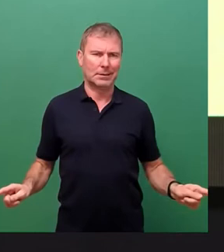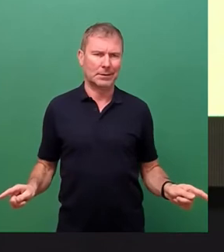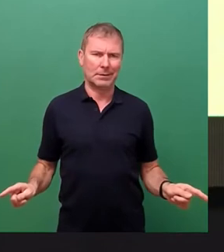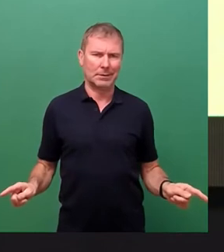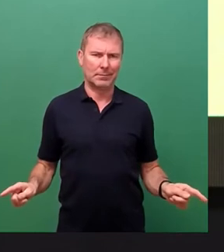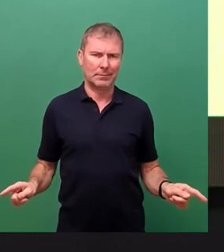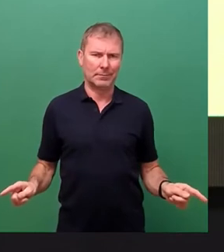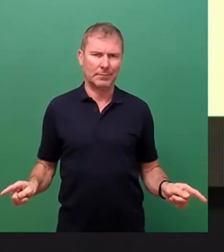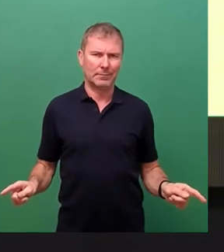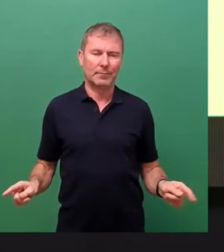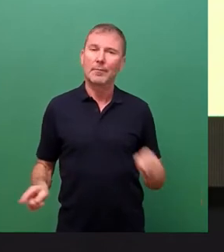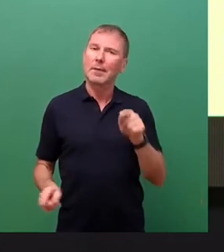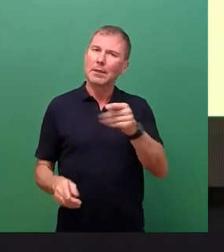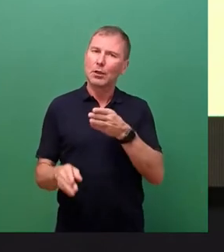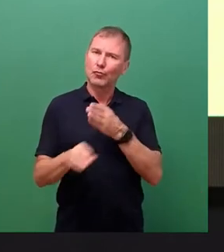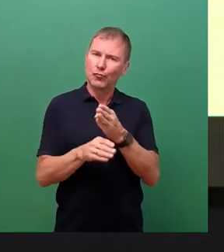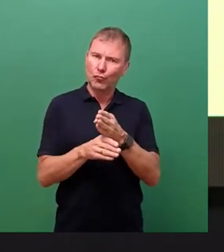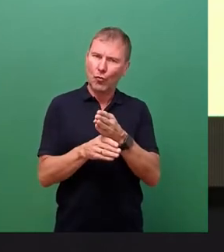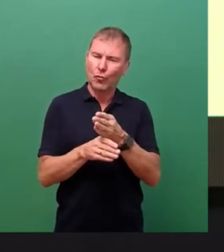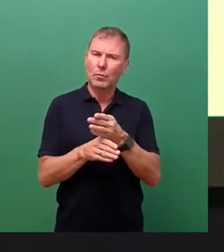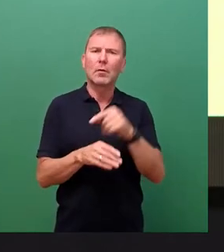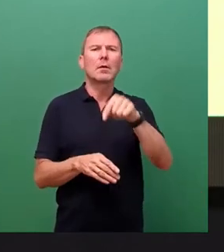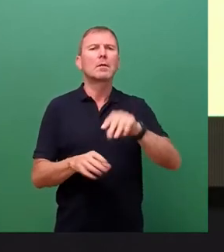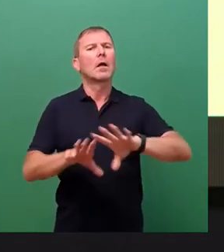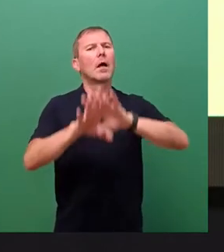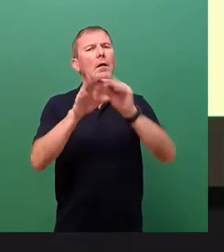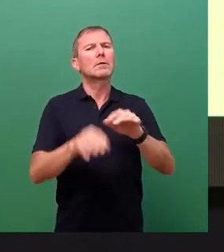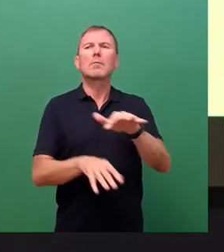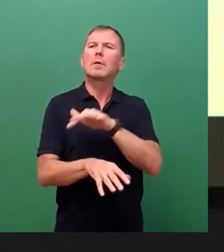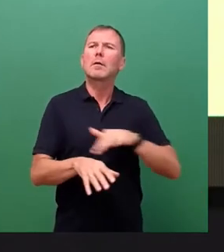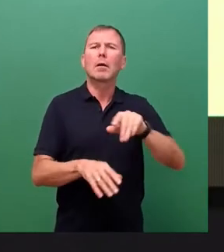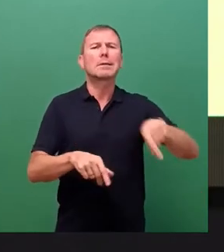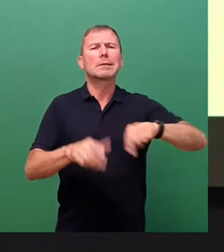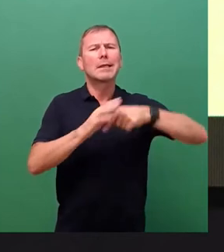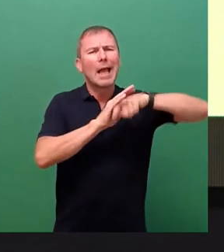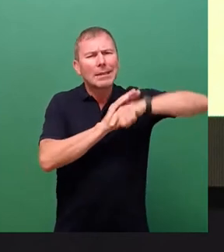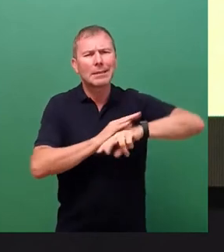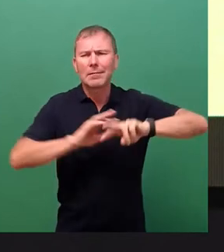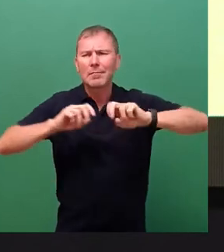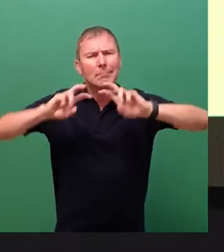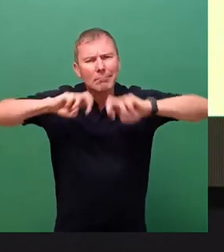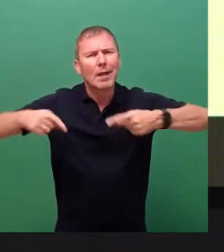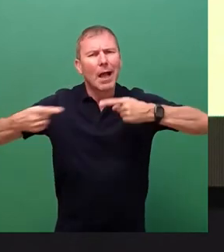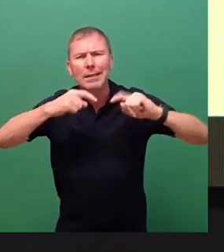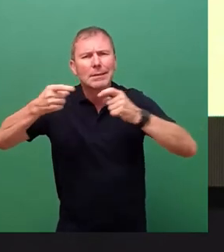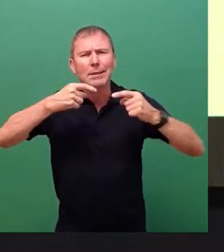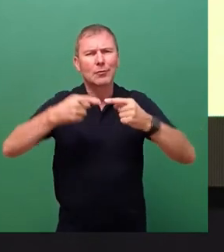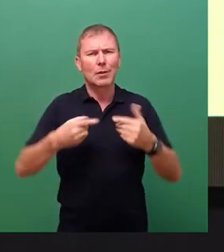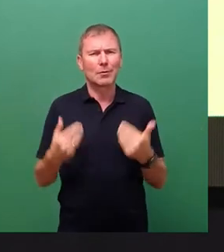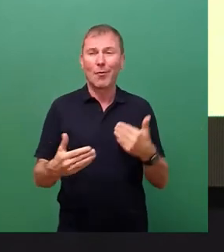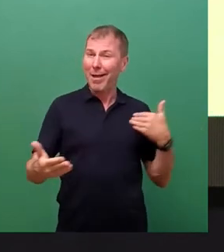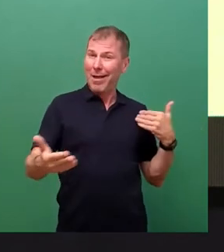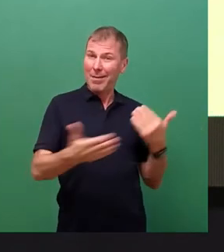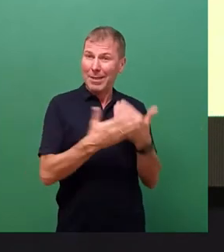Diese Störung wird mittlerweile in der gesamten Branche intensiv diskutiert. Ein solcher bis dato als